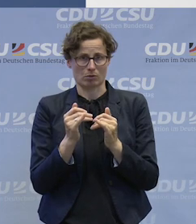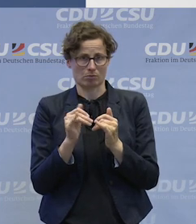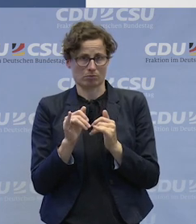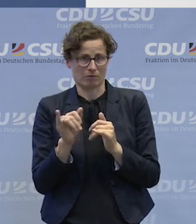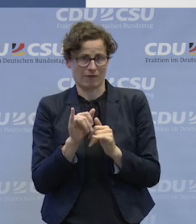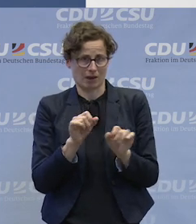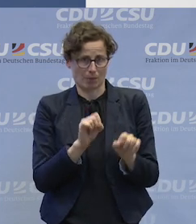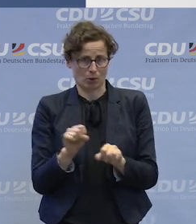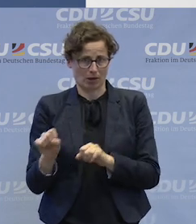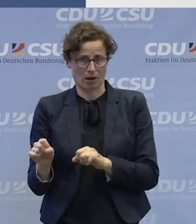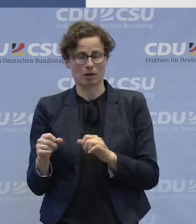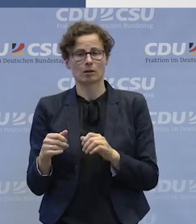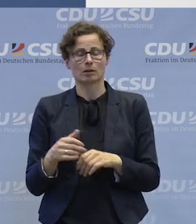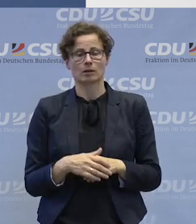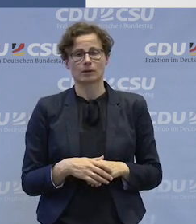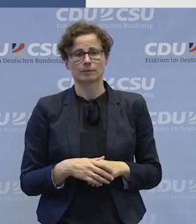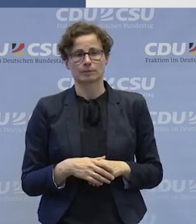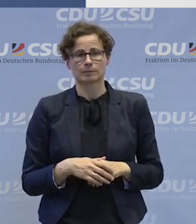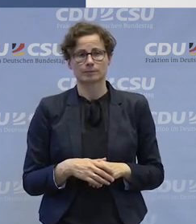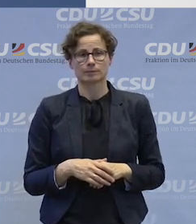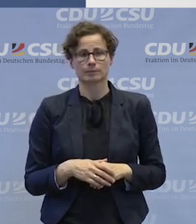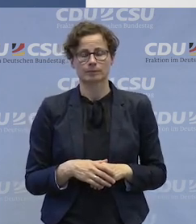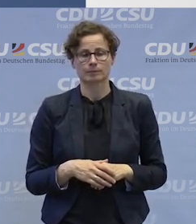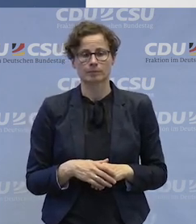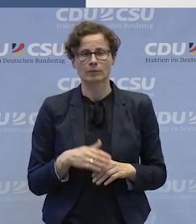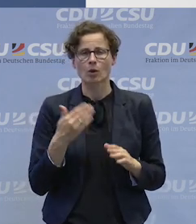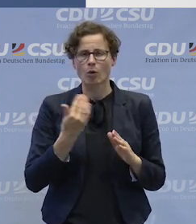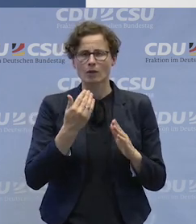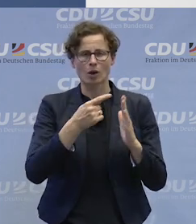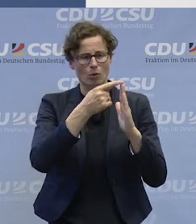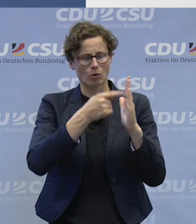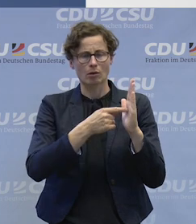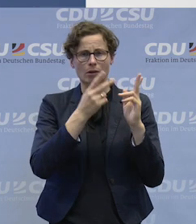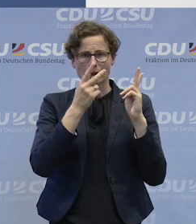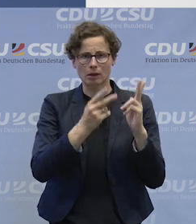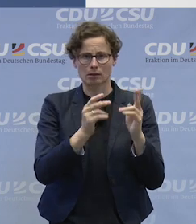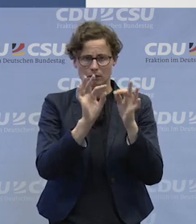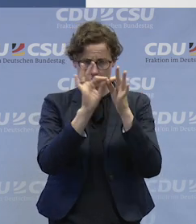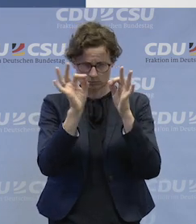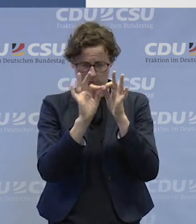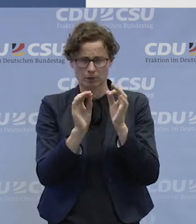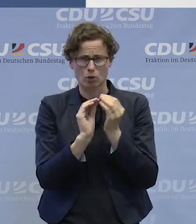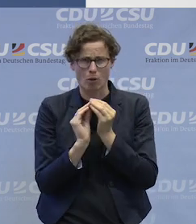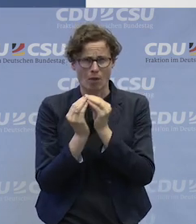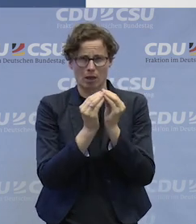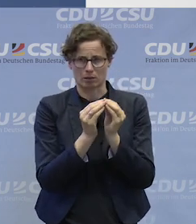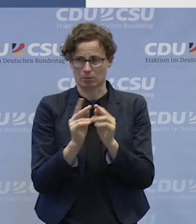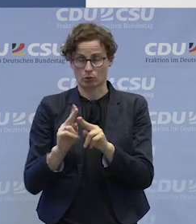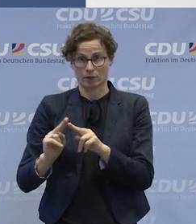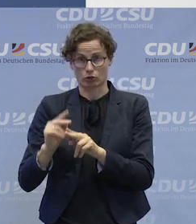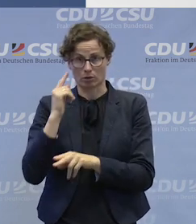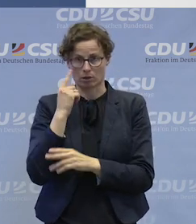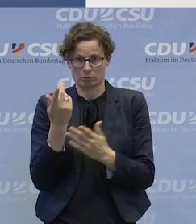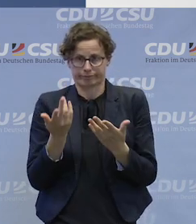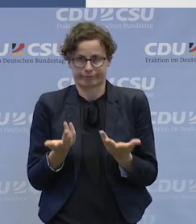Viele dieser Rechte sind auch so komplex, dass Werkstatträte oft Schwierigkeiten haben, sie